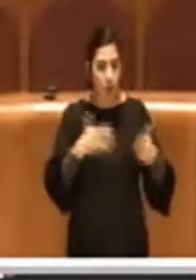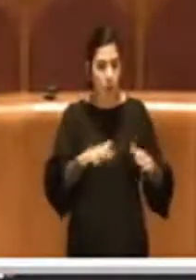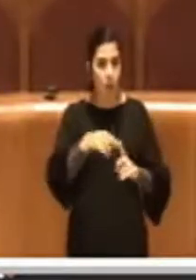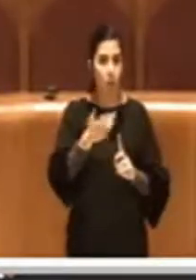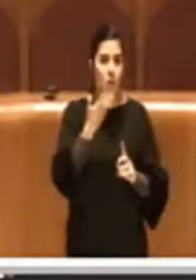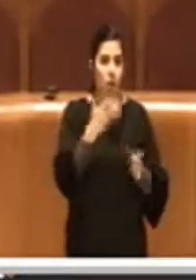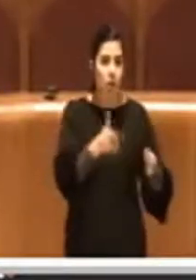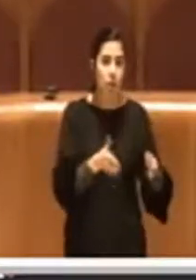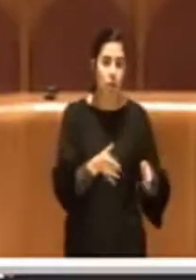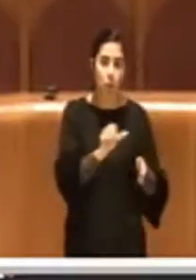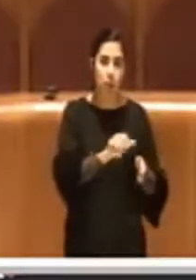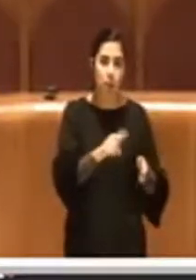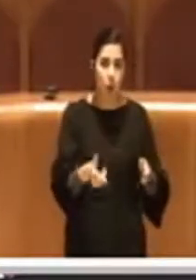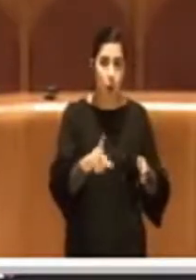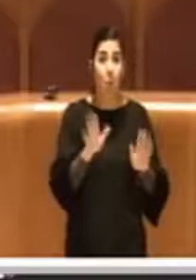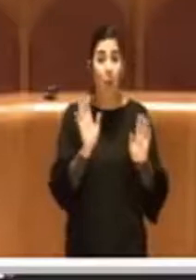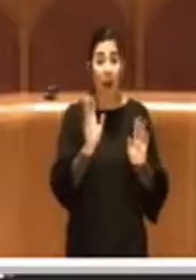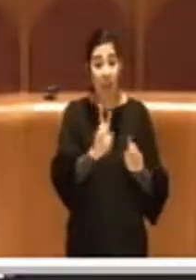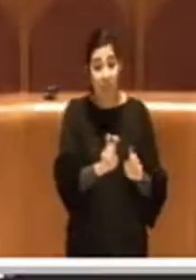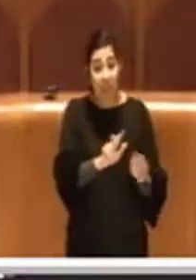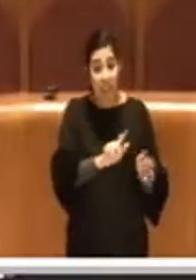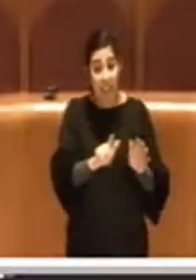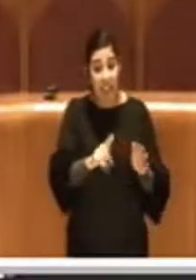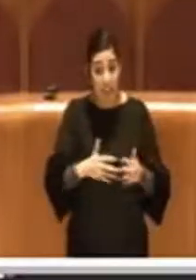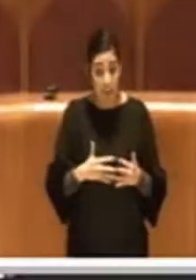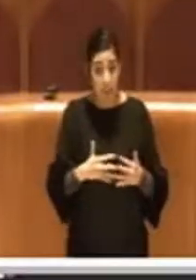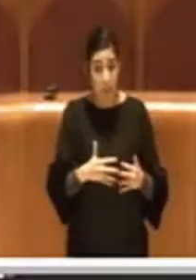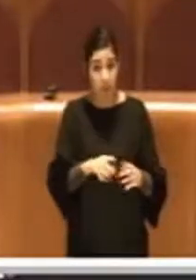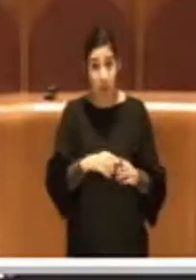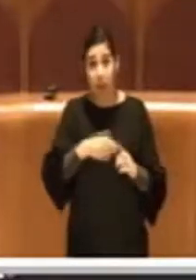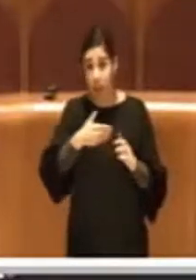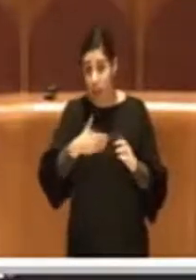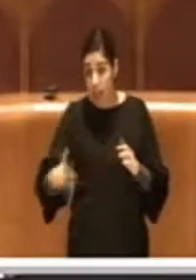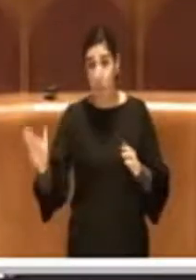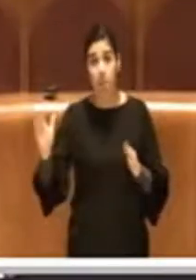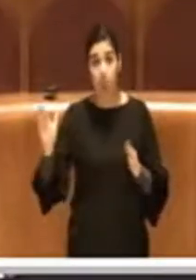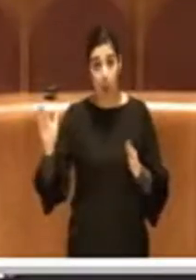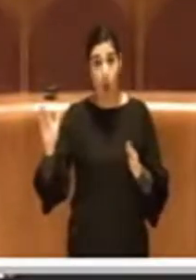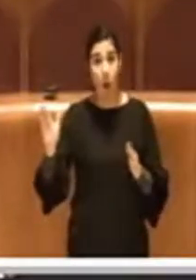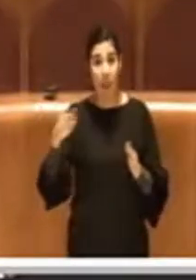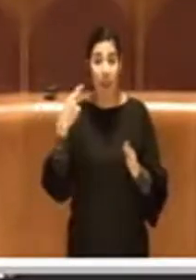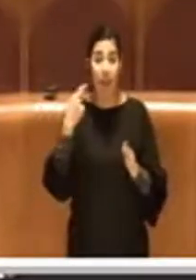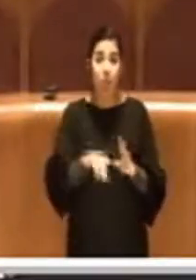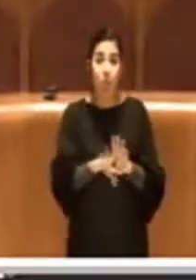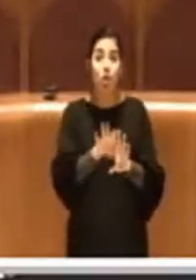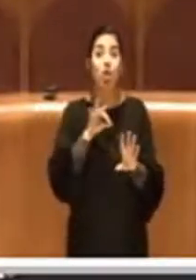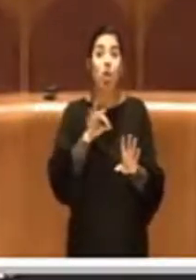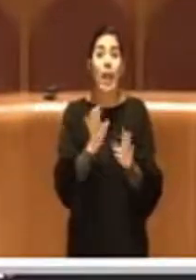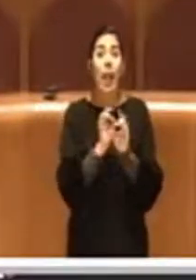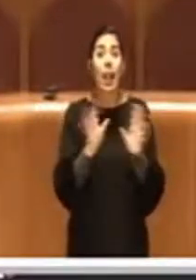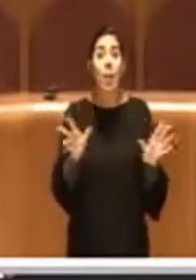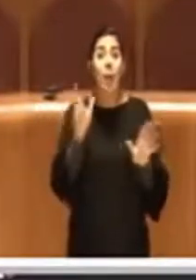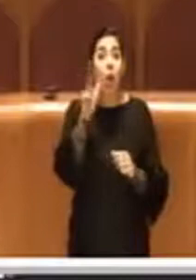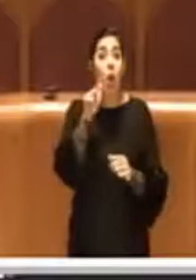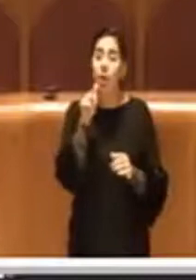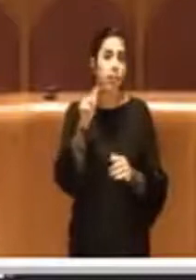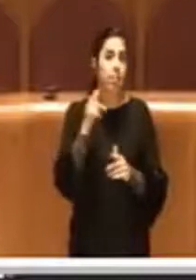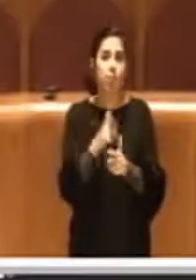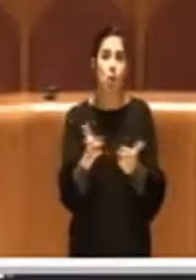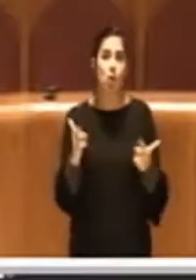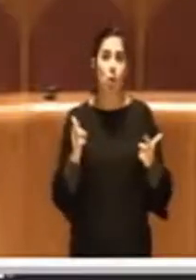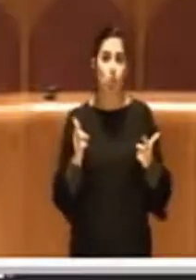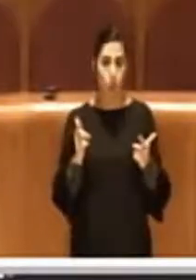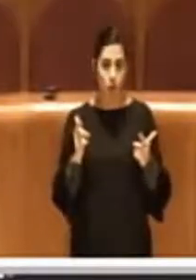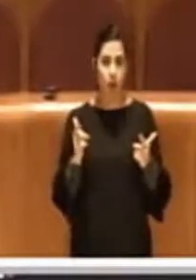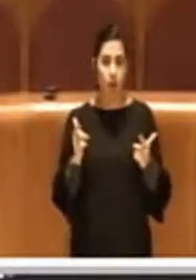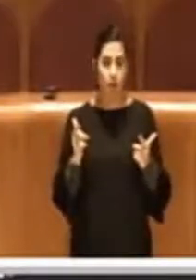ma dalla ventesima settimana in poi questa facoltà la donna non ce